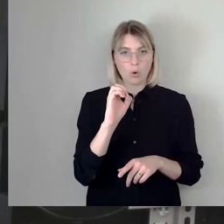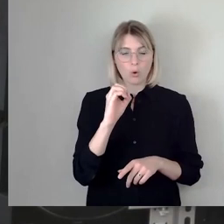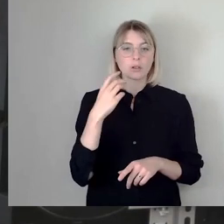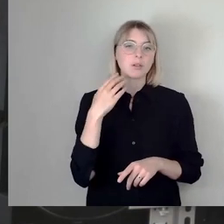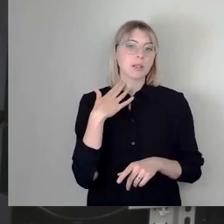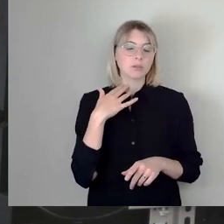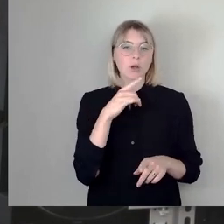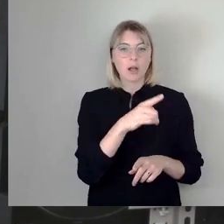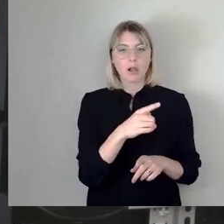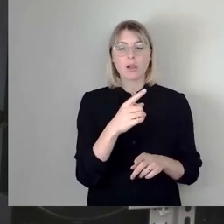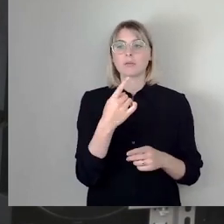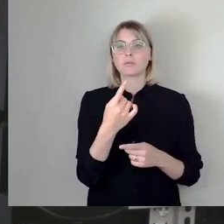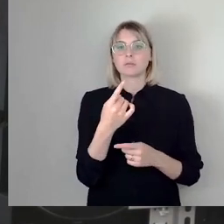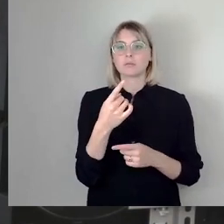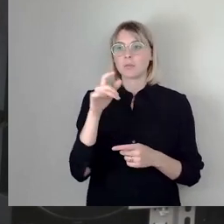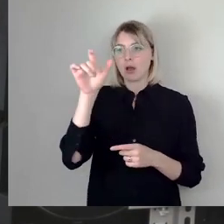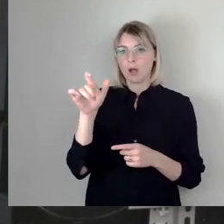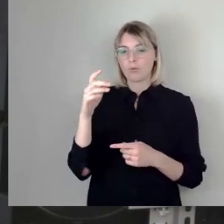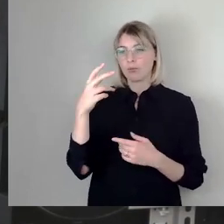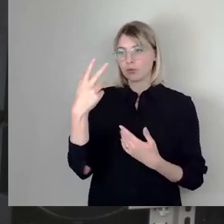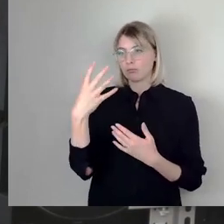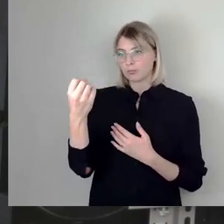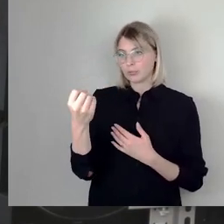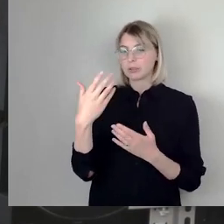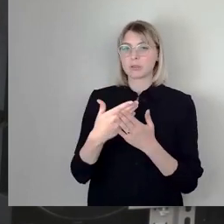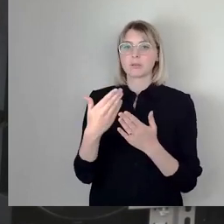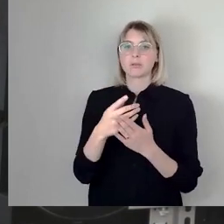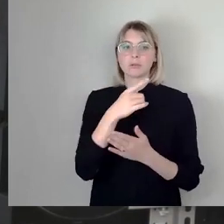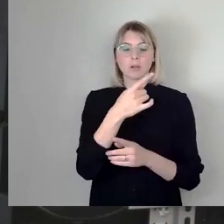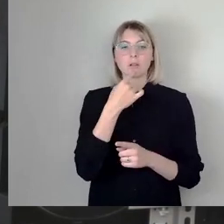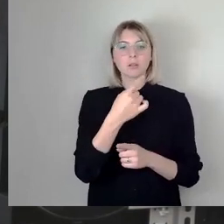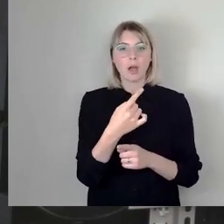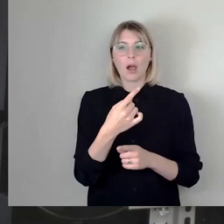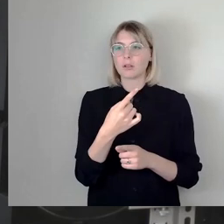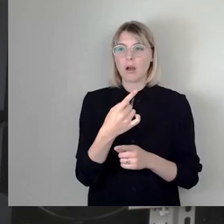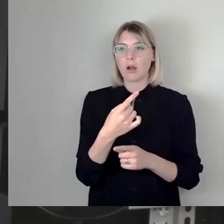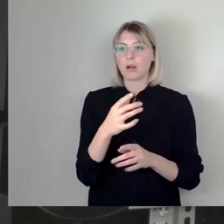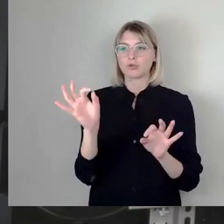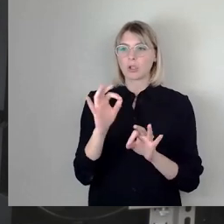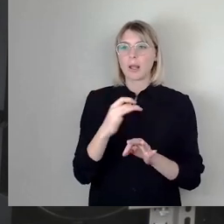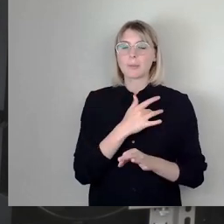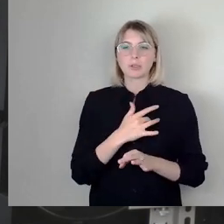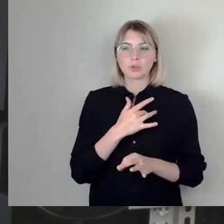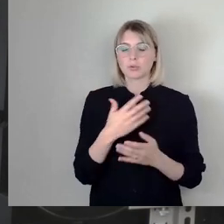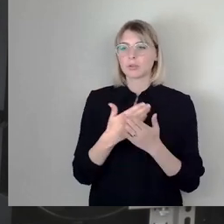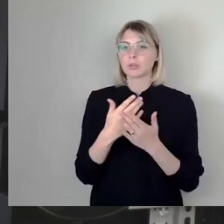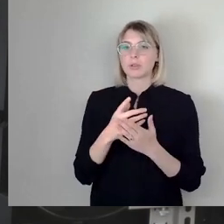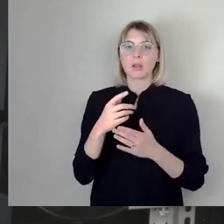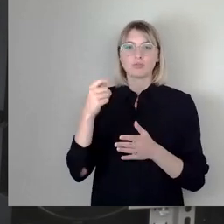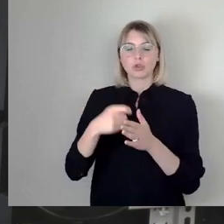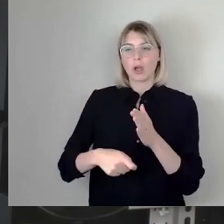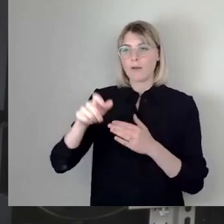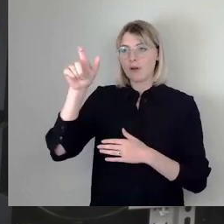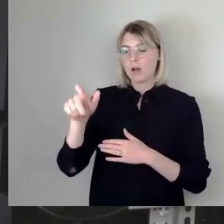Homosexualität des Paares als schwere Sünde und wollte es dafür mit dem Tod bestrafen. Nun sollte auf Antrag der FDP